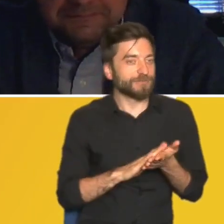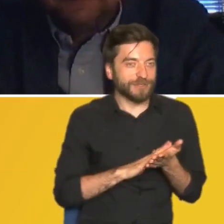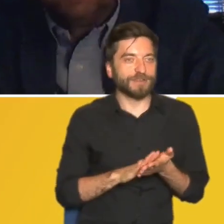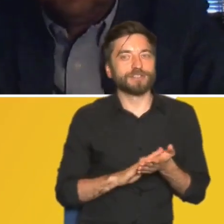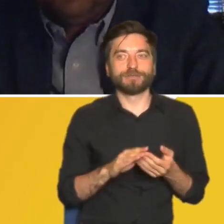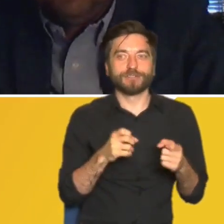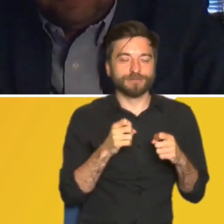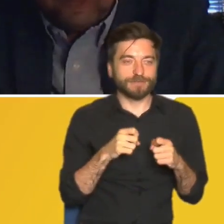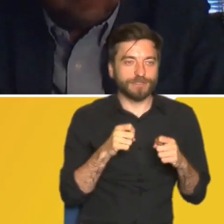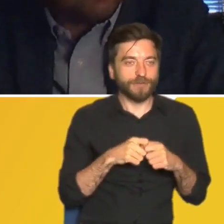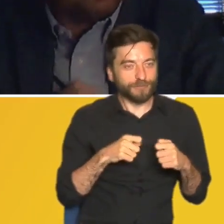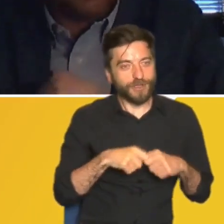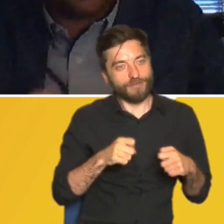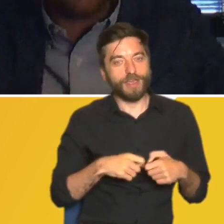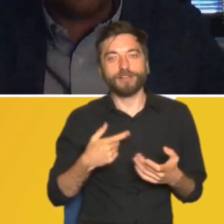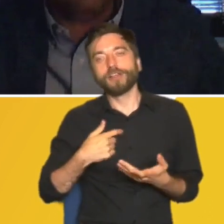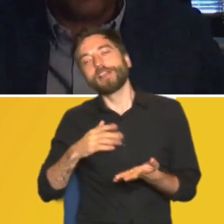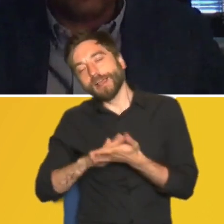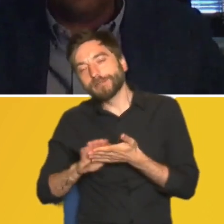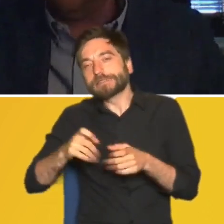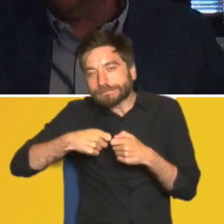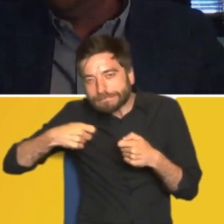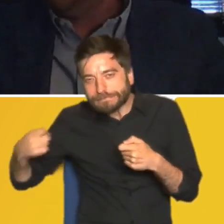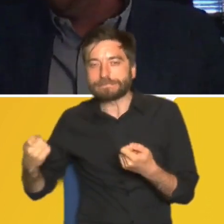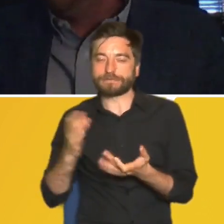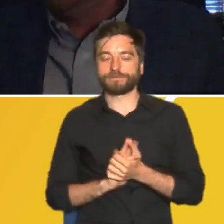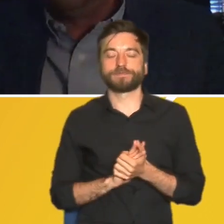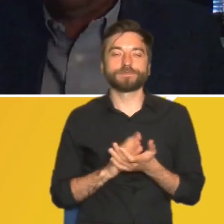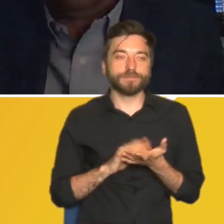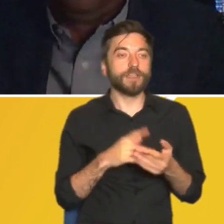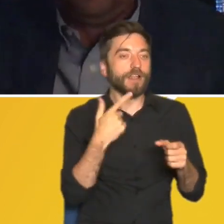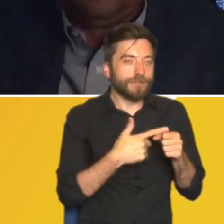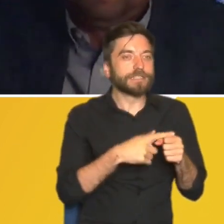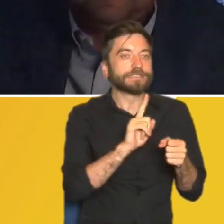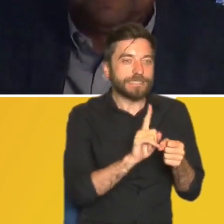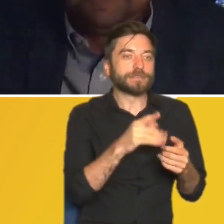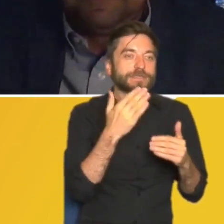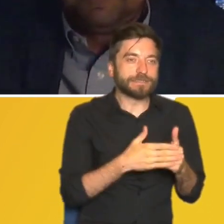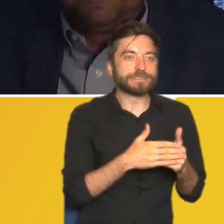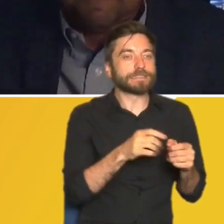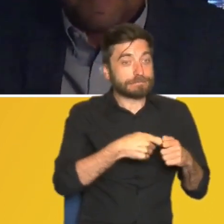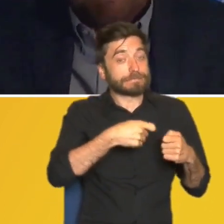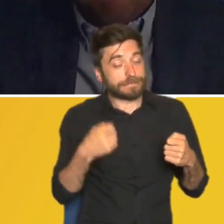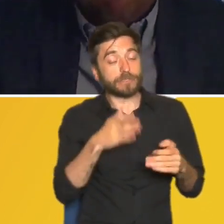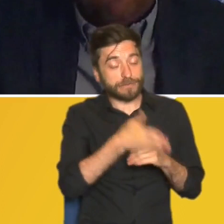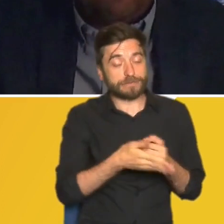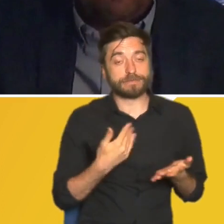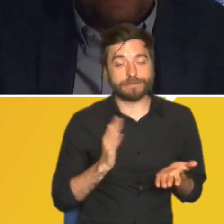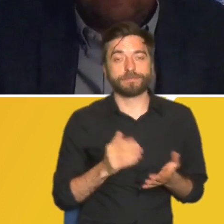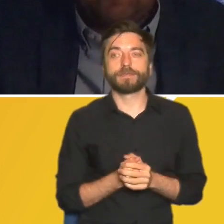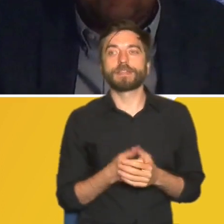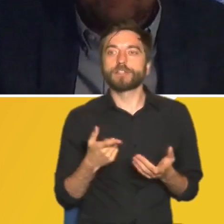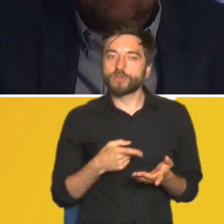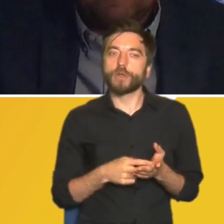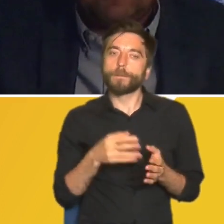tak tutaj się chciałem ale faktycznie ja przepraszam za przedłużenie 20 minut się nam udało przekroczyć bo to